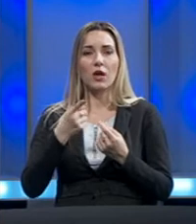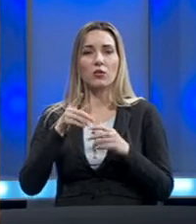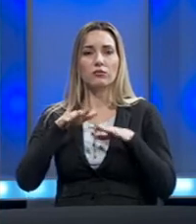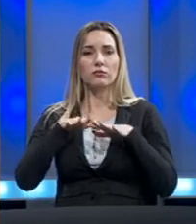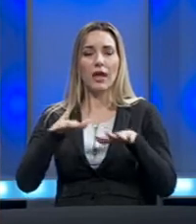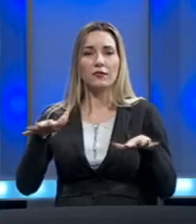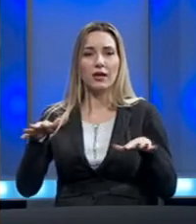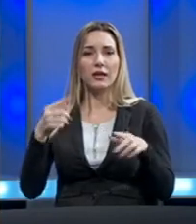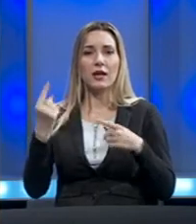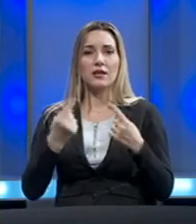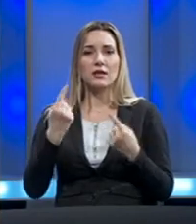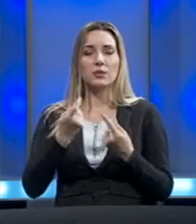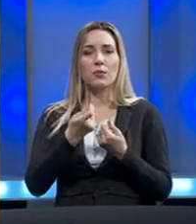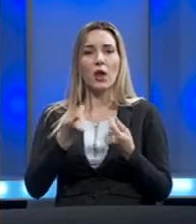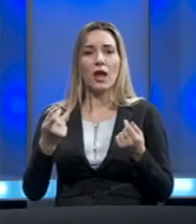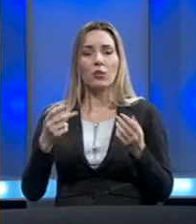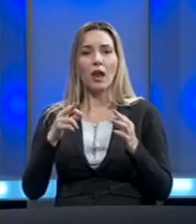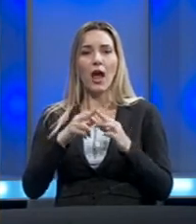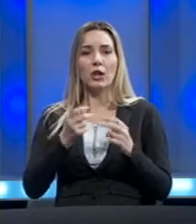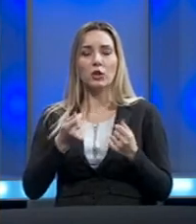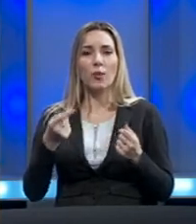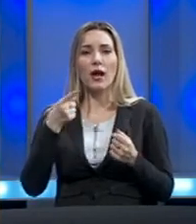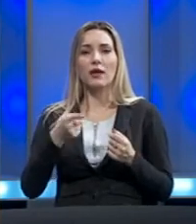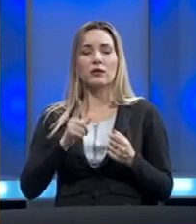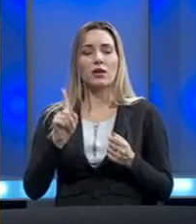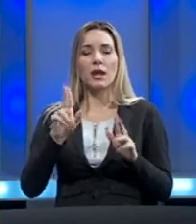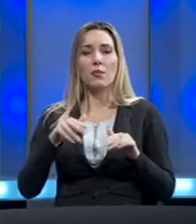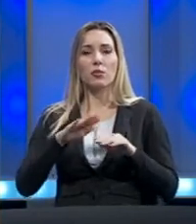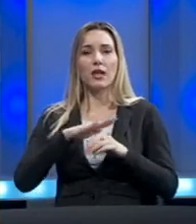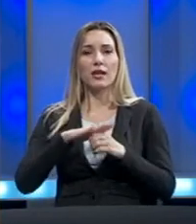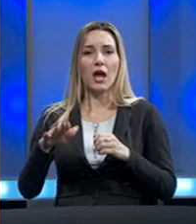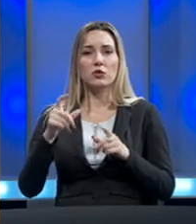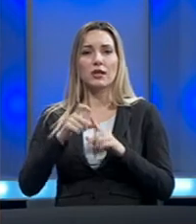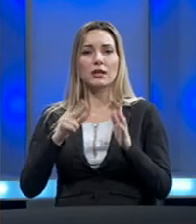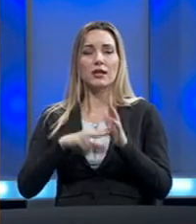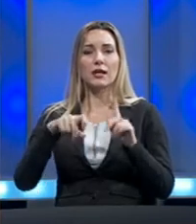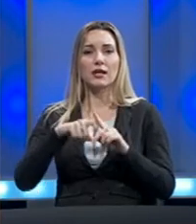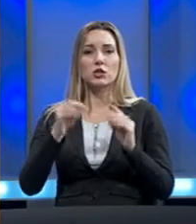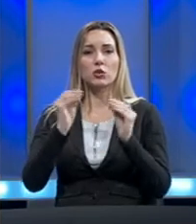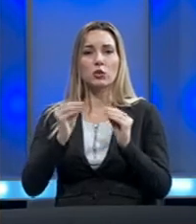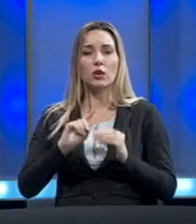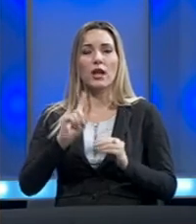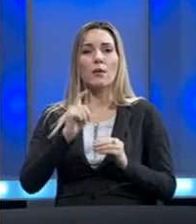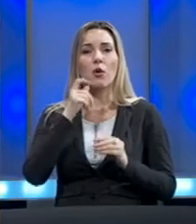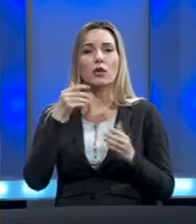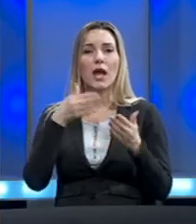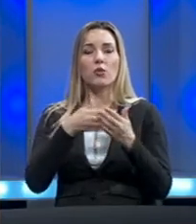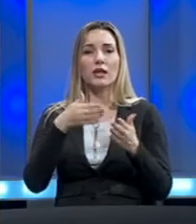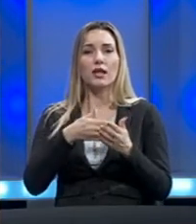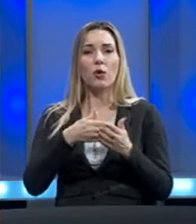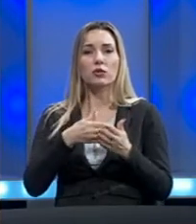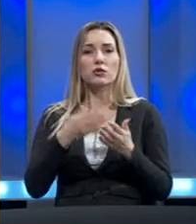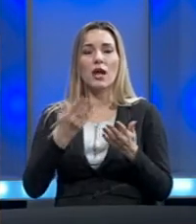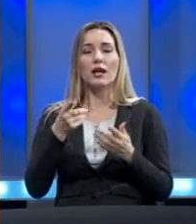jonizaciju molekula, la Toma, na taj način ne mogu da naruše DNK strukturu, ne mogu na nju da utječu kako ni